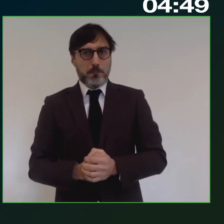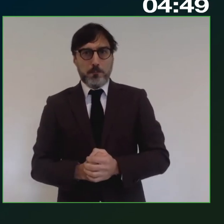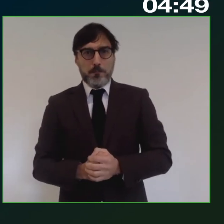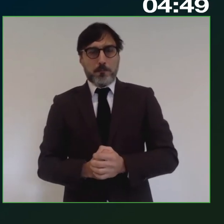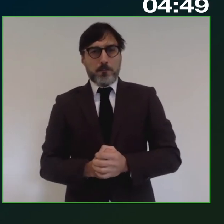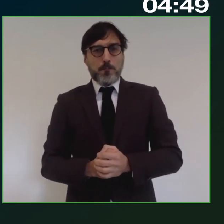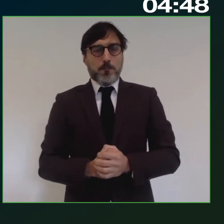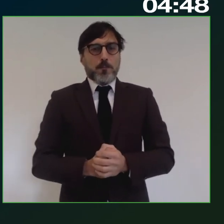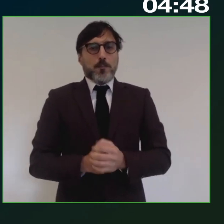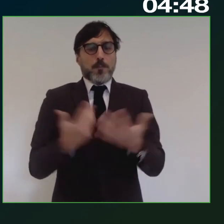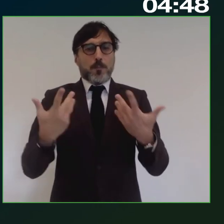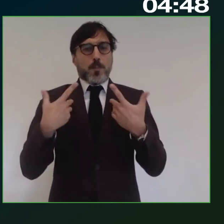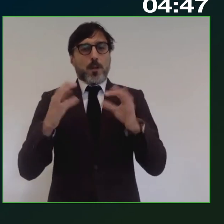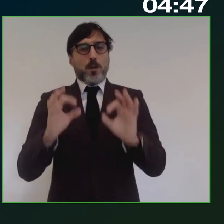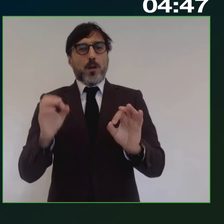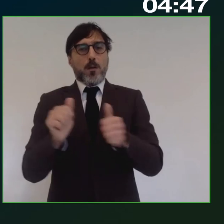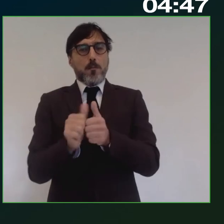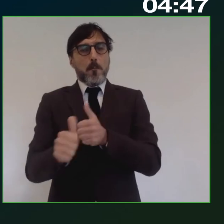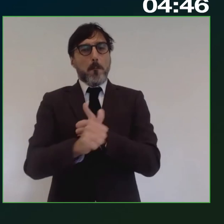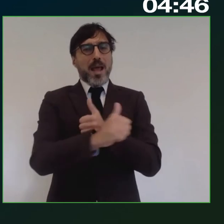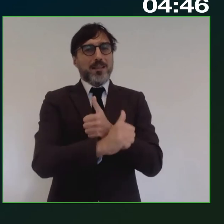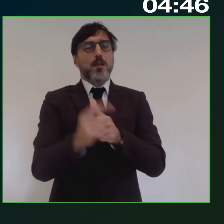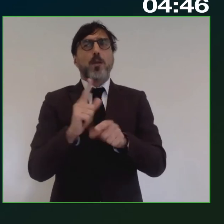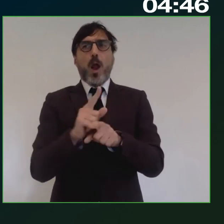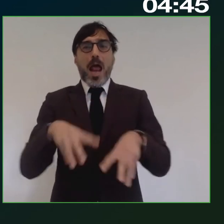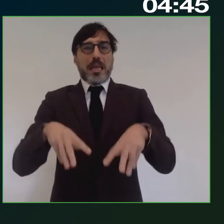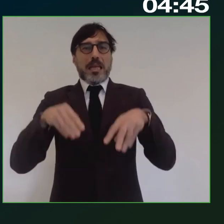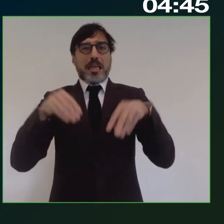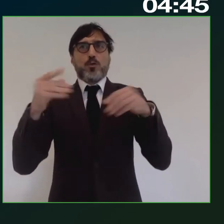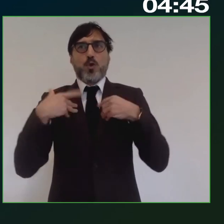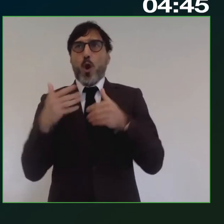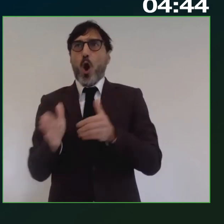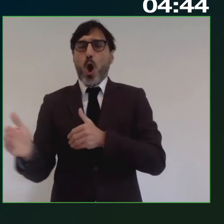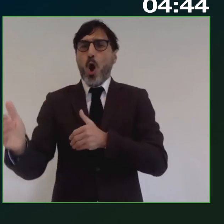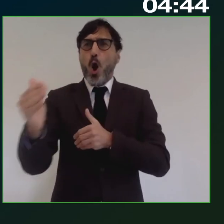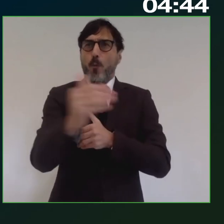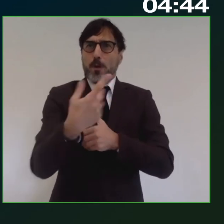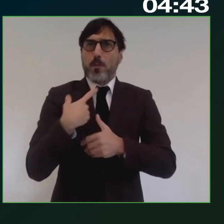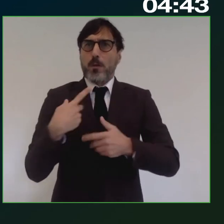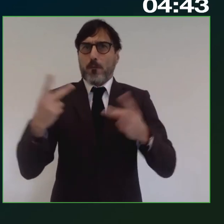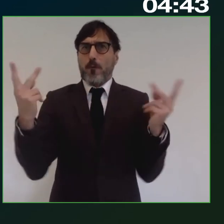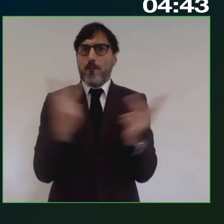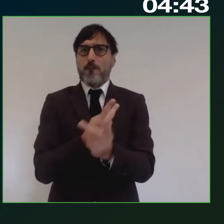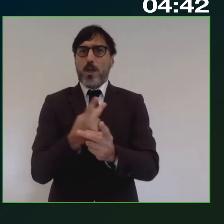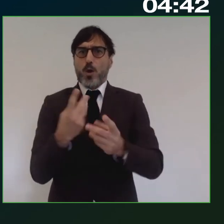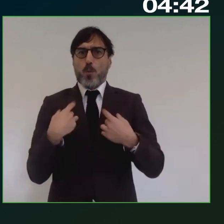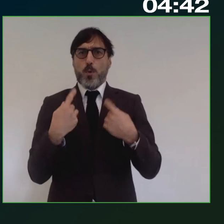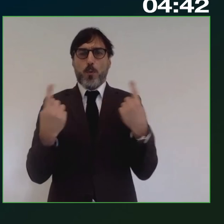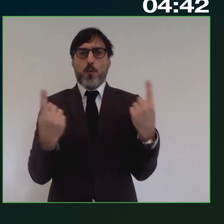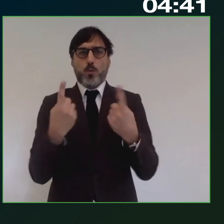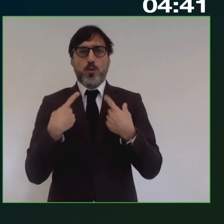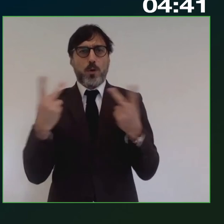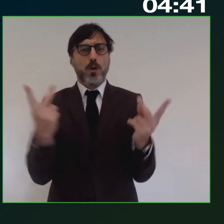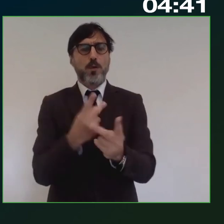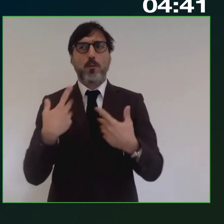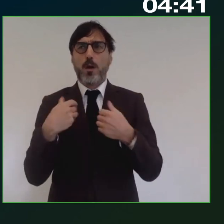nella fase ascendente, che il tenariato viene comunque coinvolto e questo è stato oggettifatto, qui c'è effettivamente una